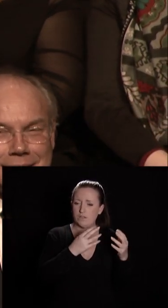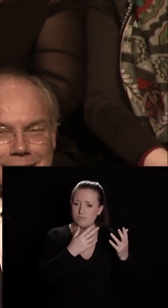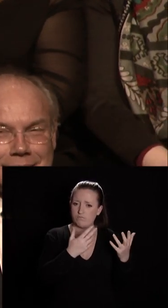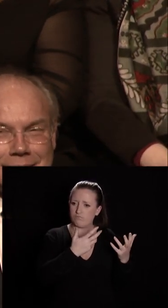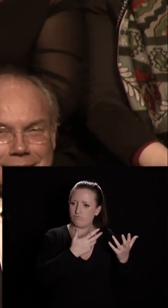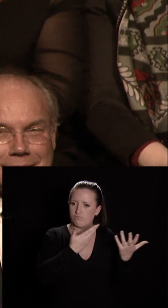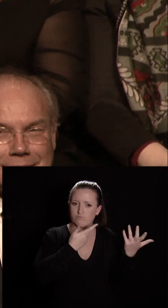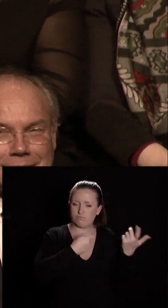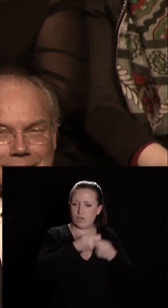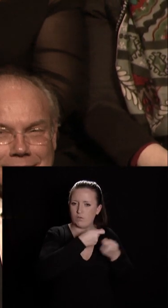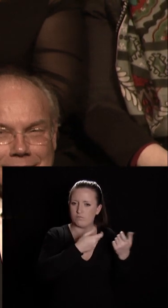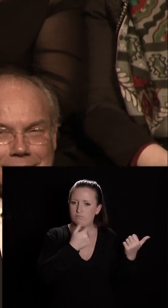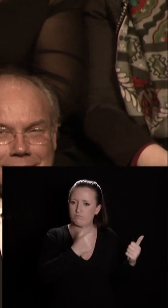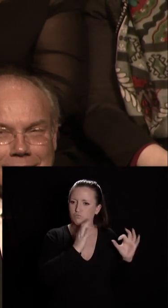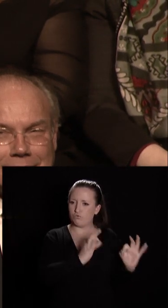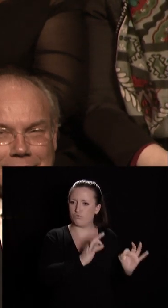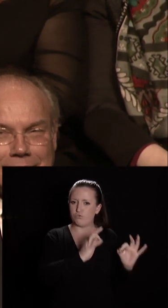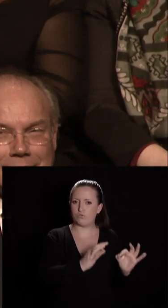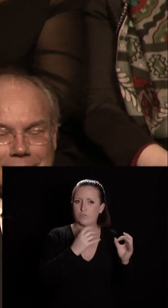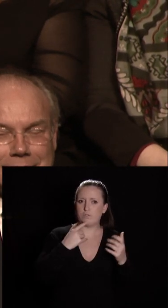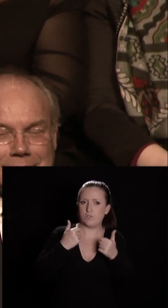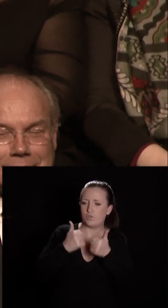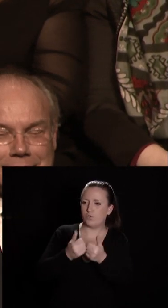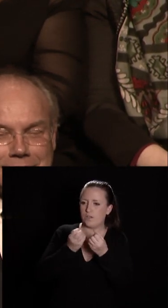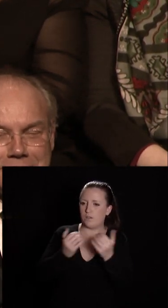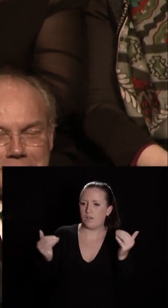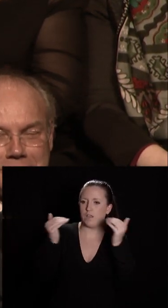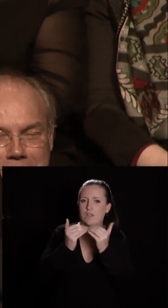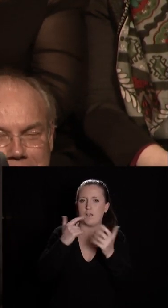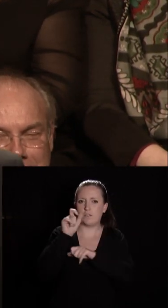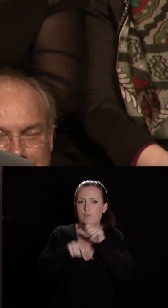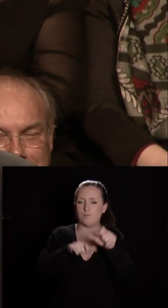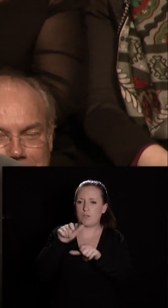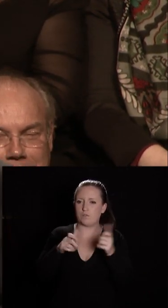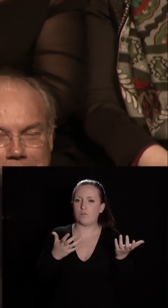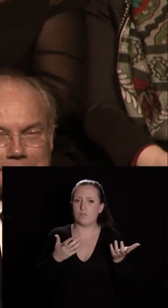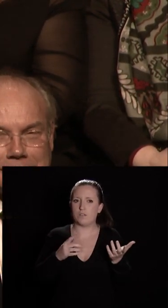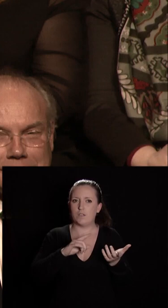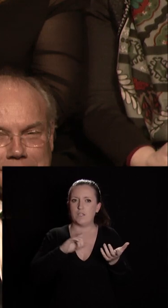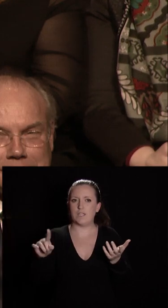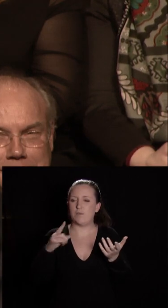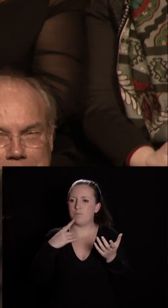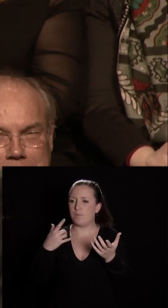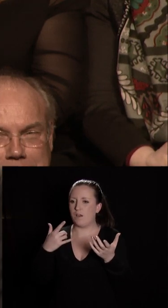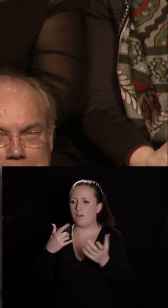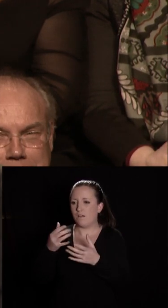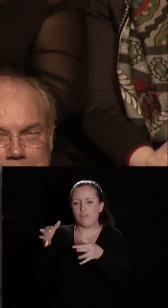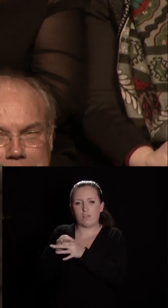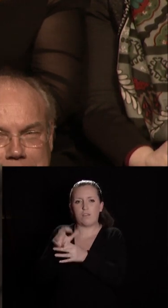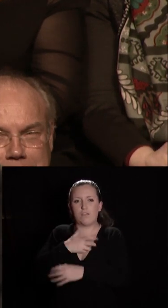du plus grand nombre et de la multitude et de l'égalité des sujets et non pas d'un petit nombre de riches